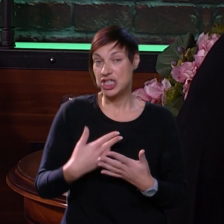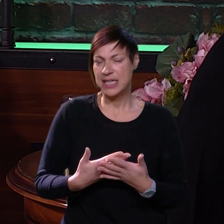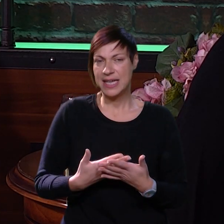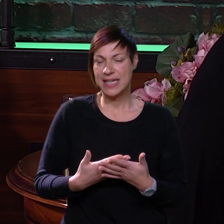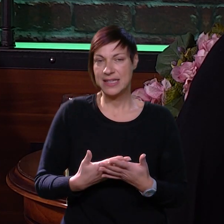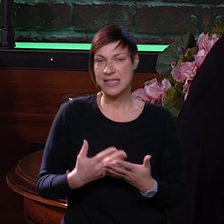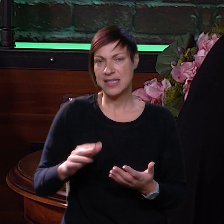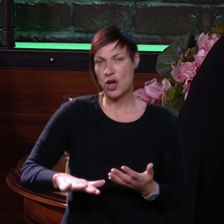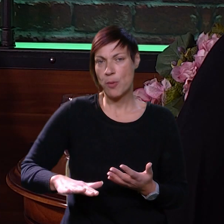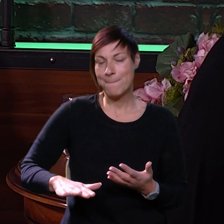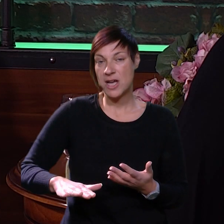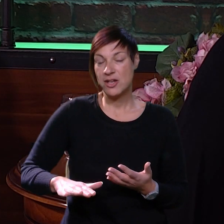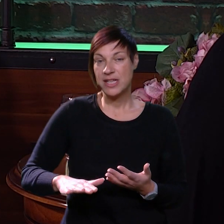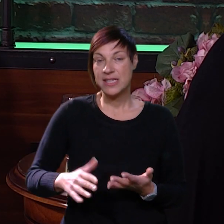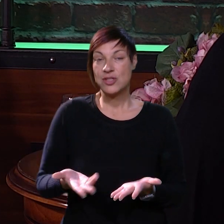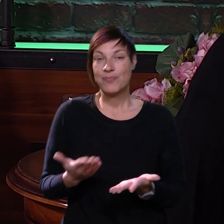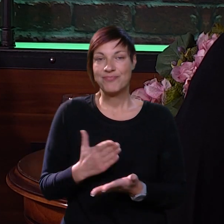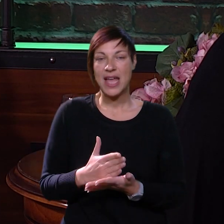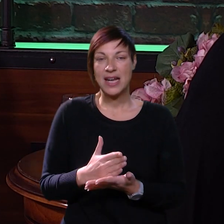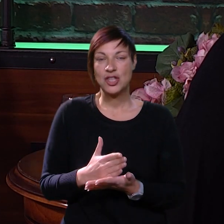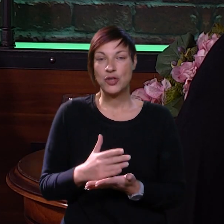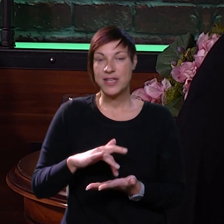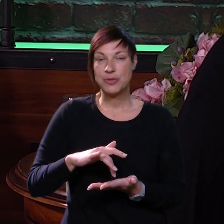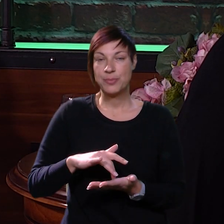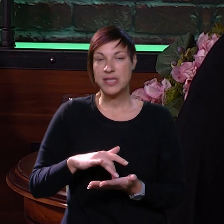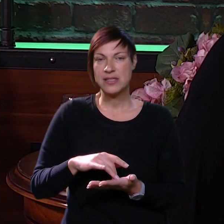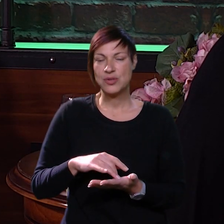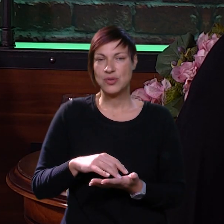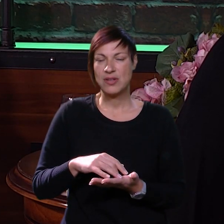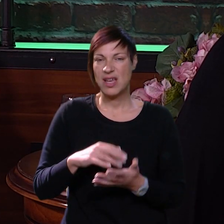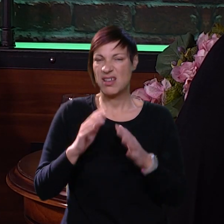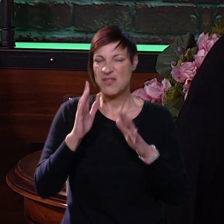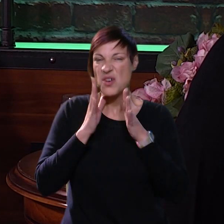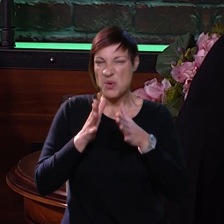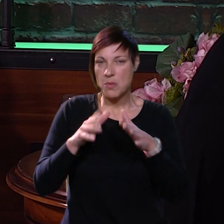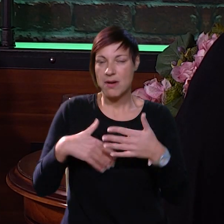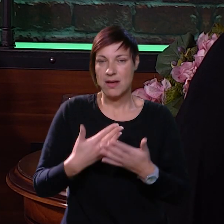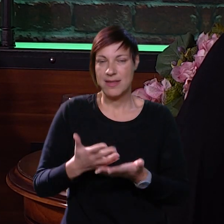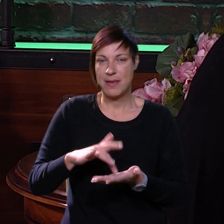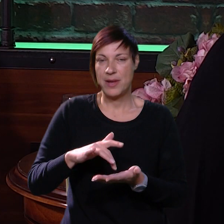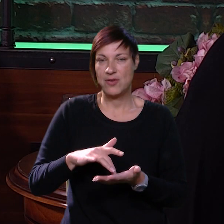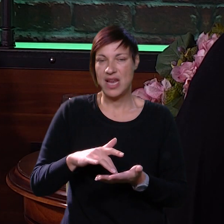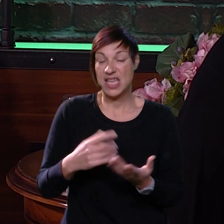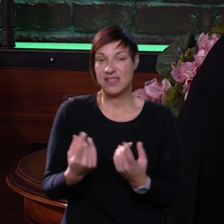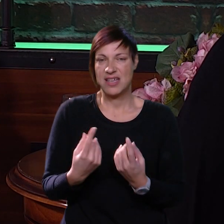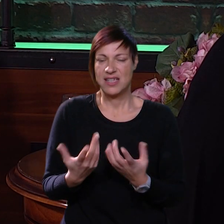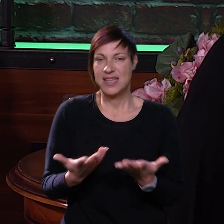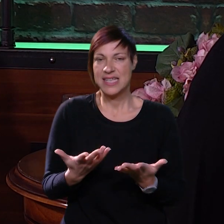karakteristična za tako malu djecu, ali tu je već prisutno i neko ruganje, izrugivanje na temelju nekih